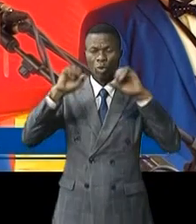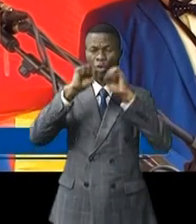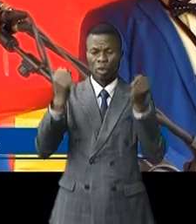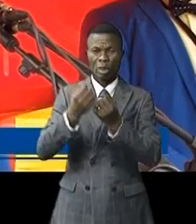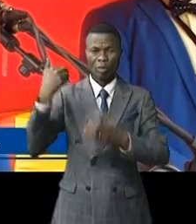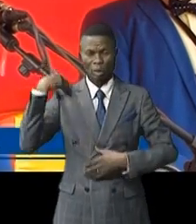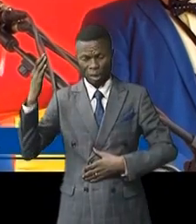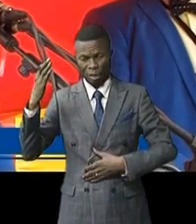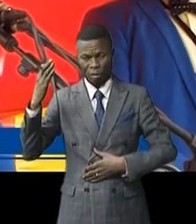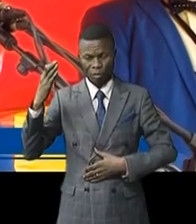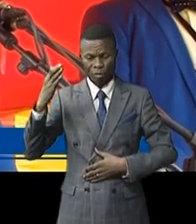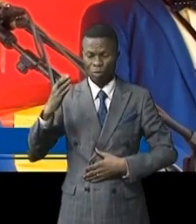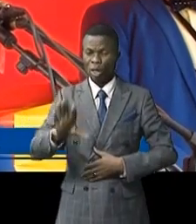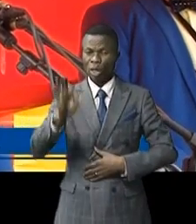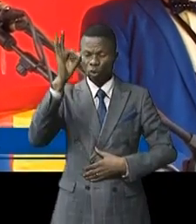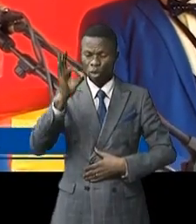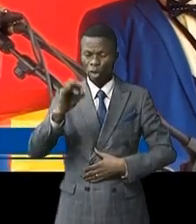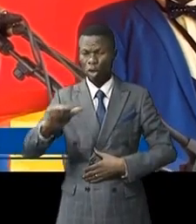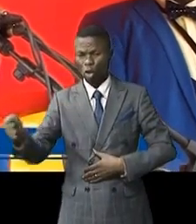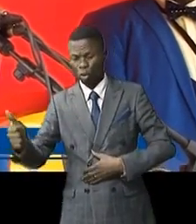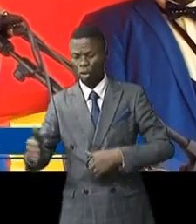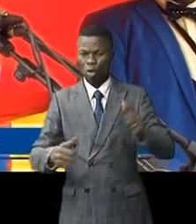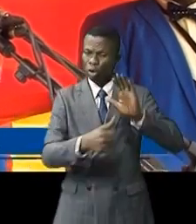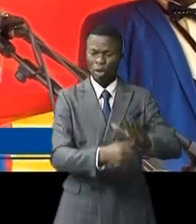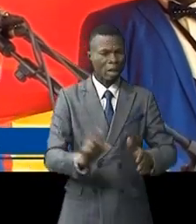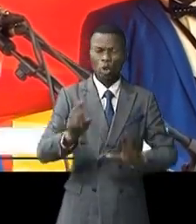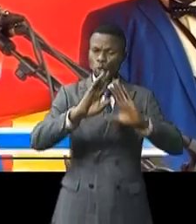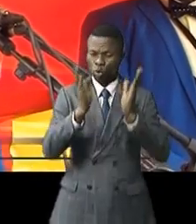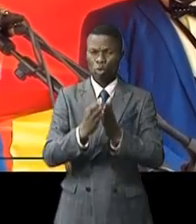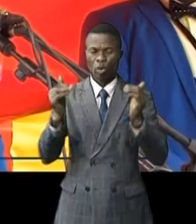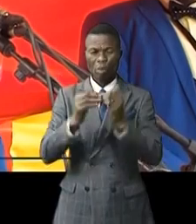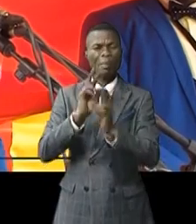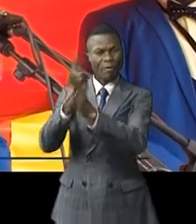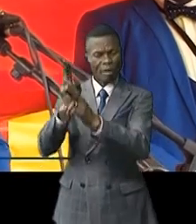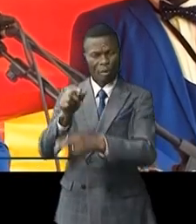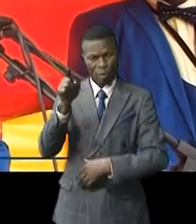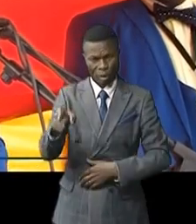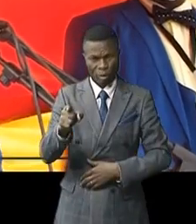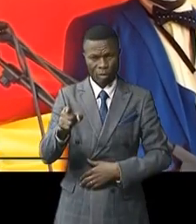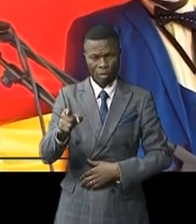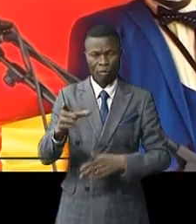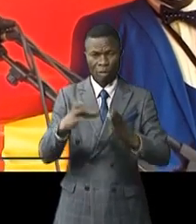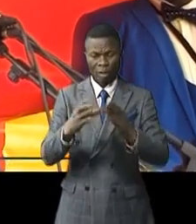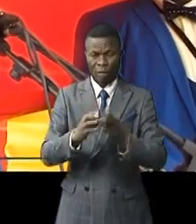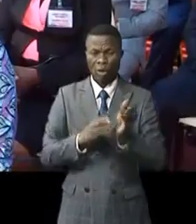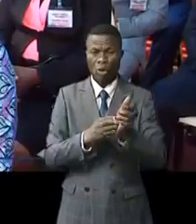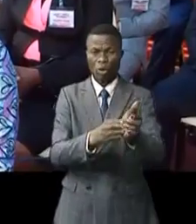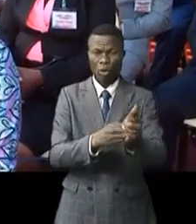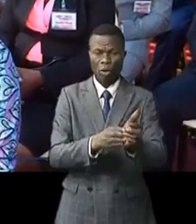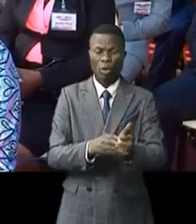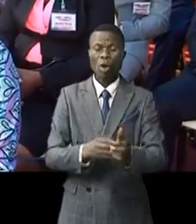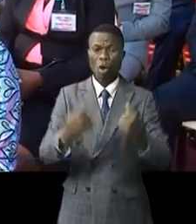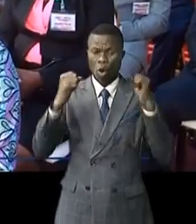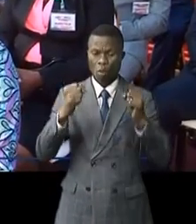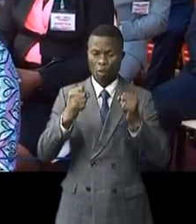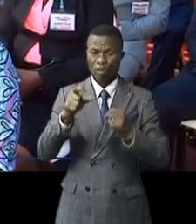niveaux et sans exception, rendent compte. Sous le leadership de votre autorité,